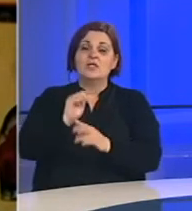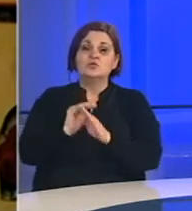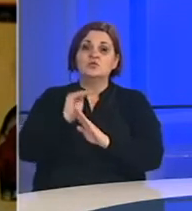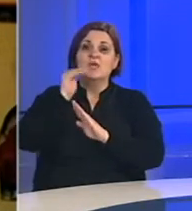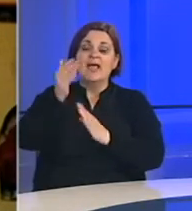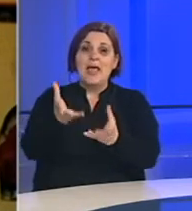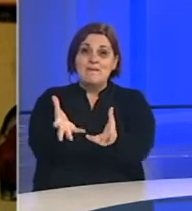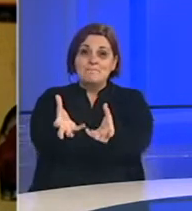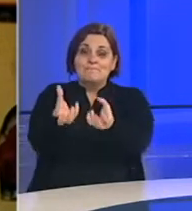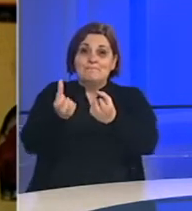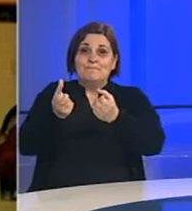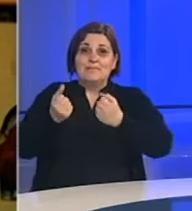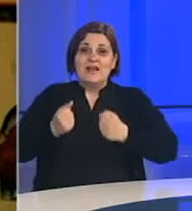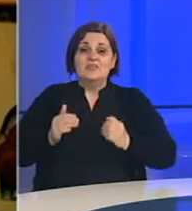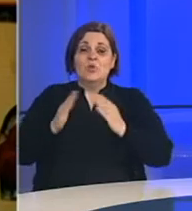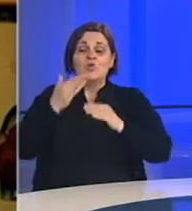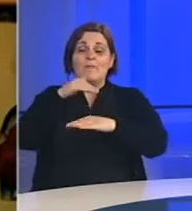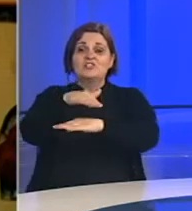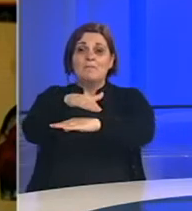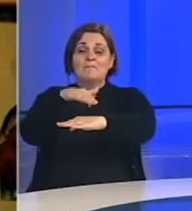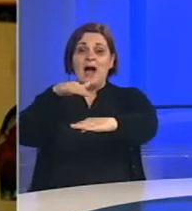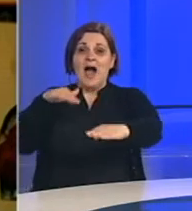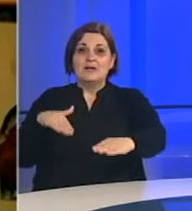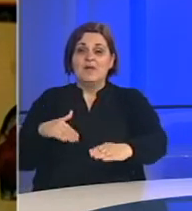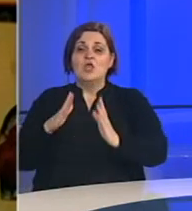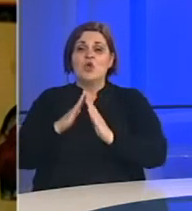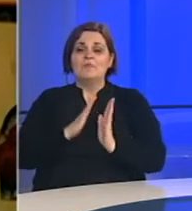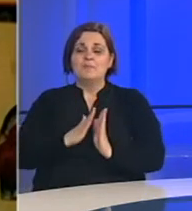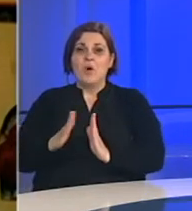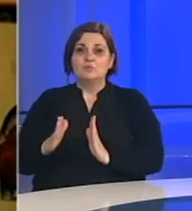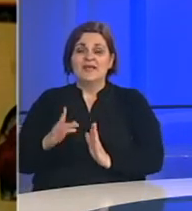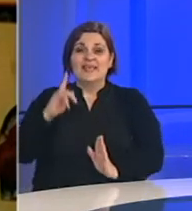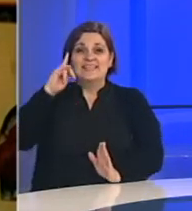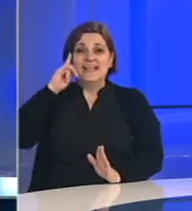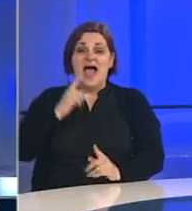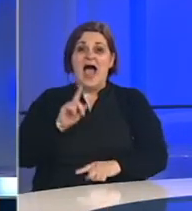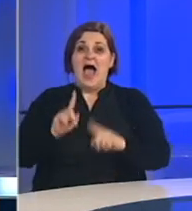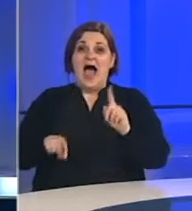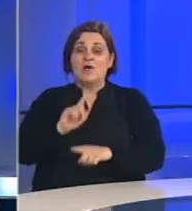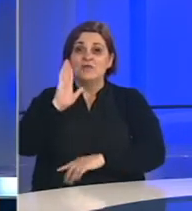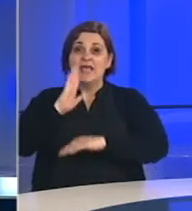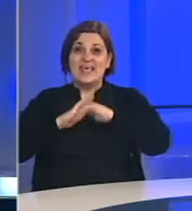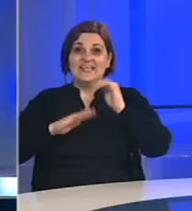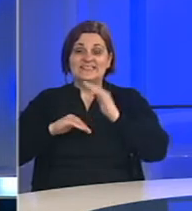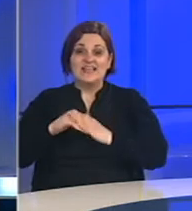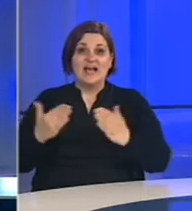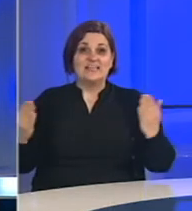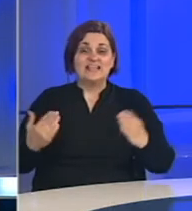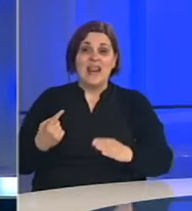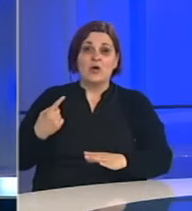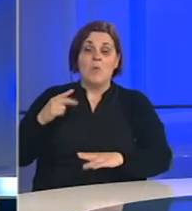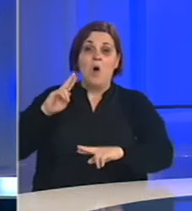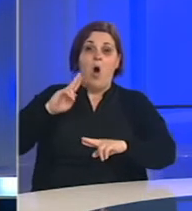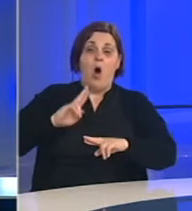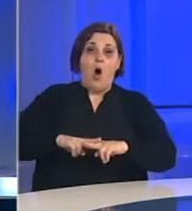preuzete u domaćom parlamentu, u domaćim postupkom. Znači, ako neko nije zadovoljan sa nekom odlukom